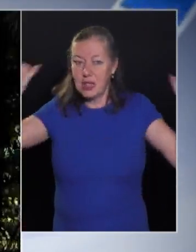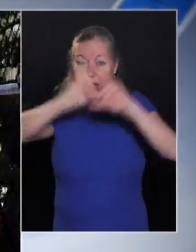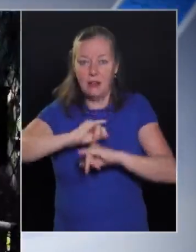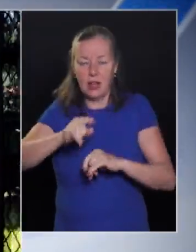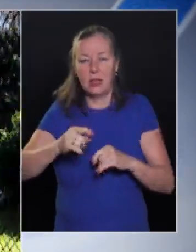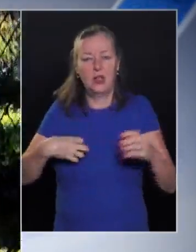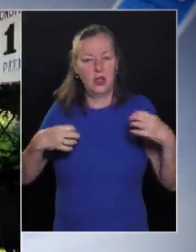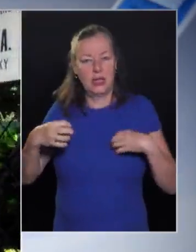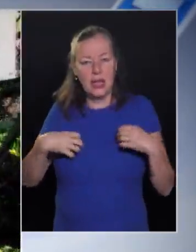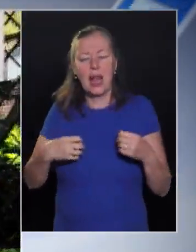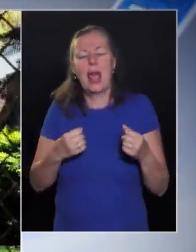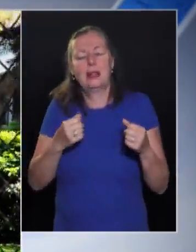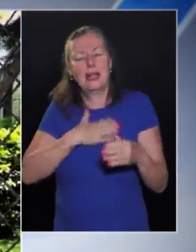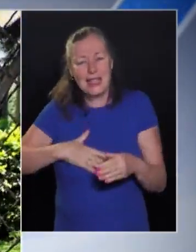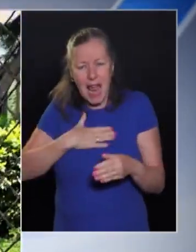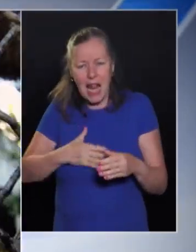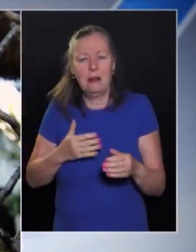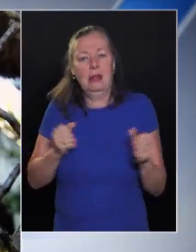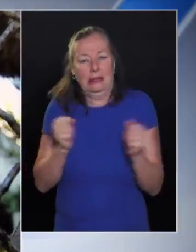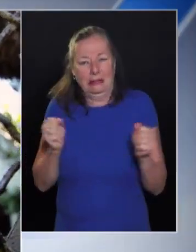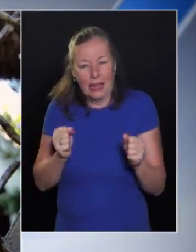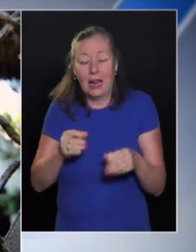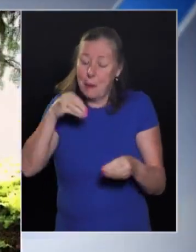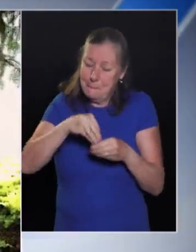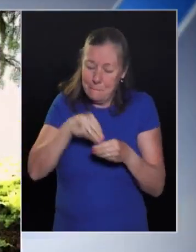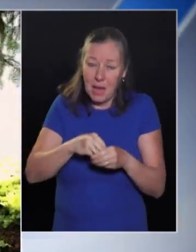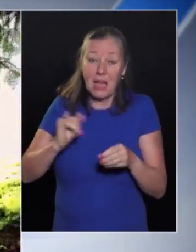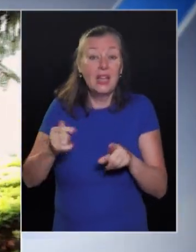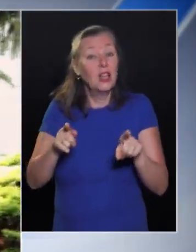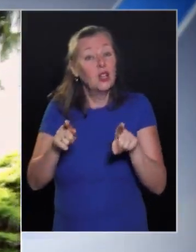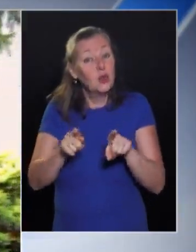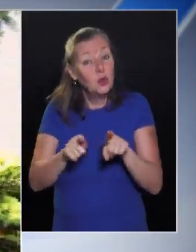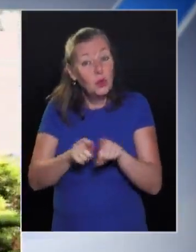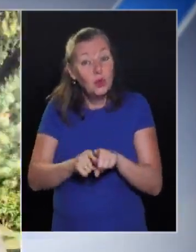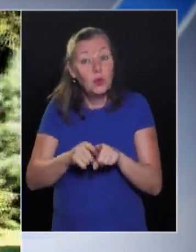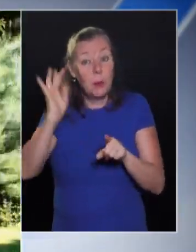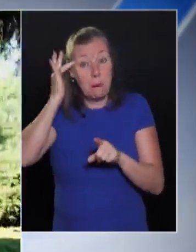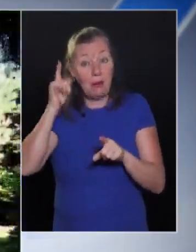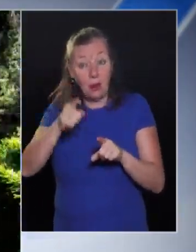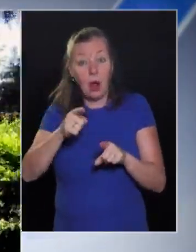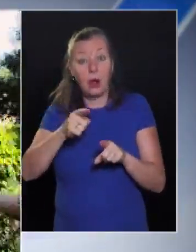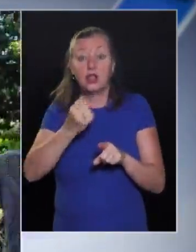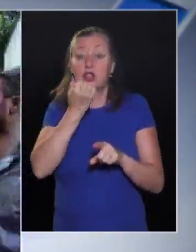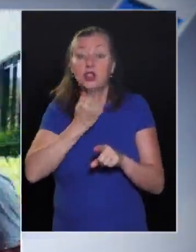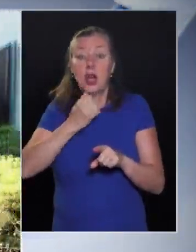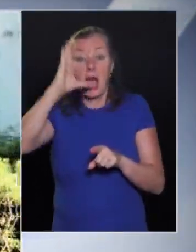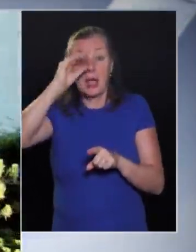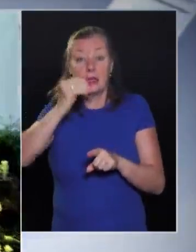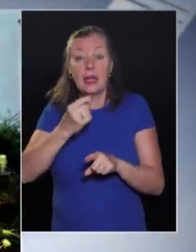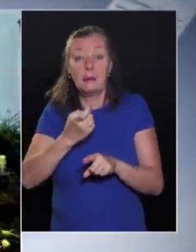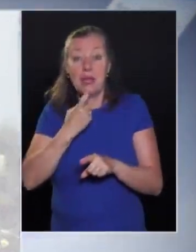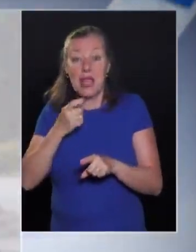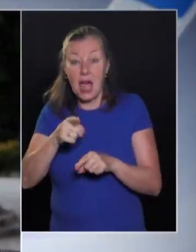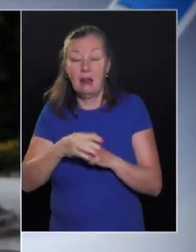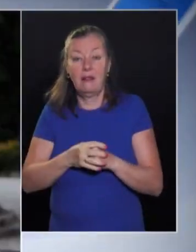A szeretet az szeretet, a félelem az félelem. És ezeket a dolgokat olyan plastikusan fogalmazzák meg a maguk képi nyelvén, hogy